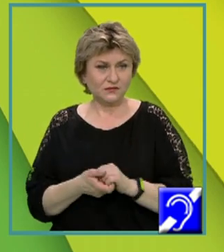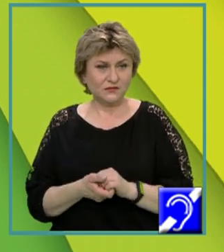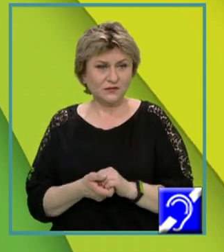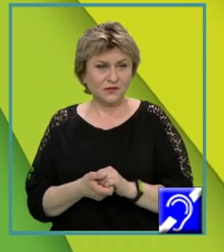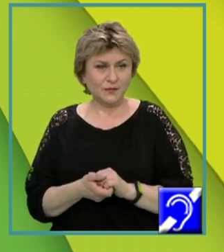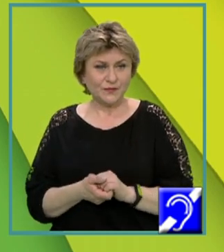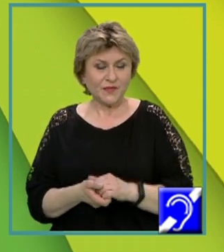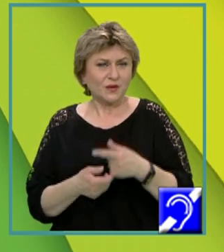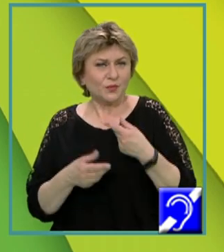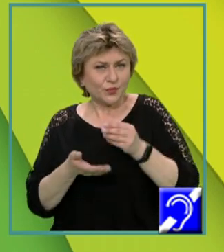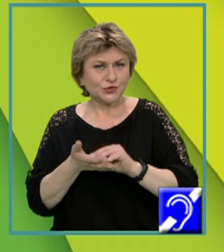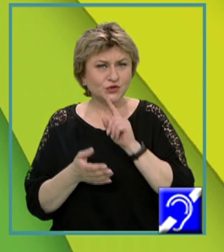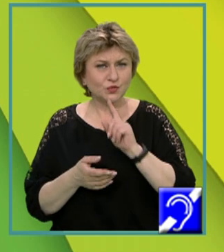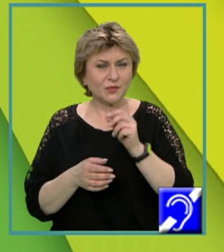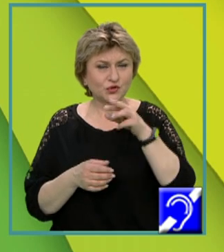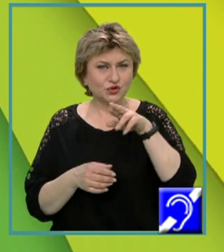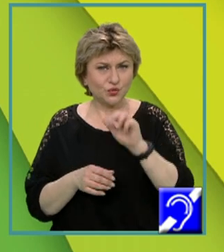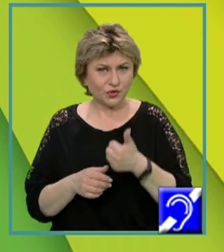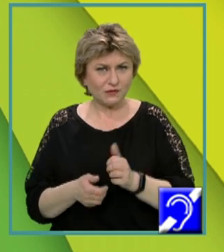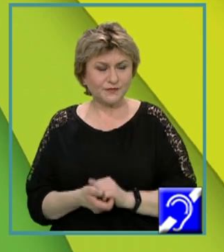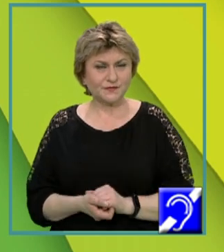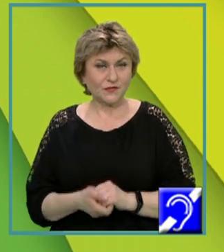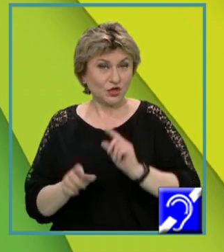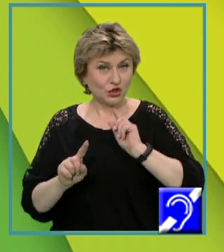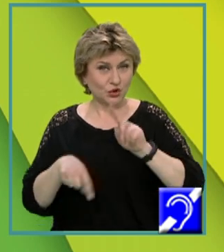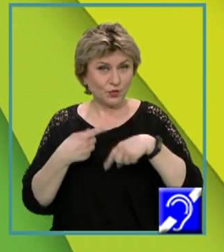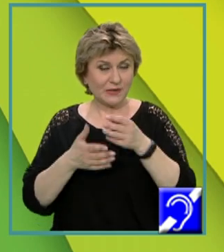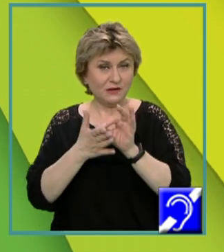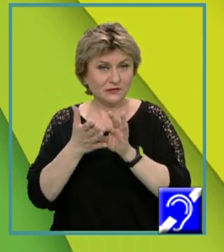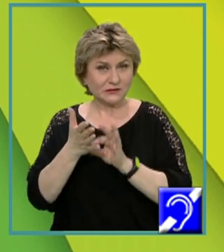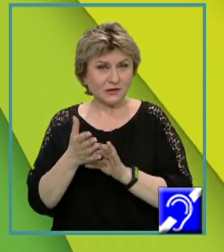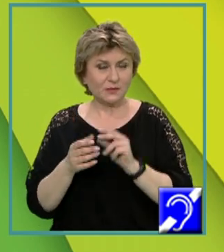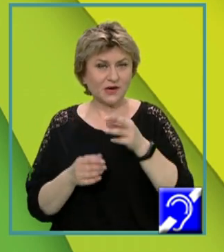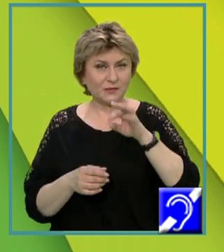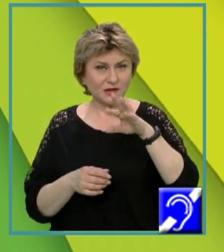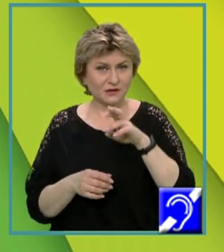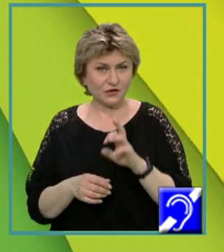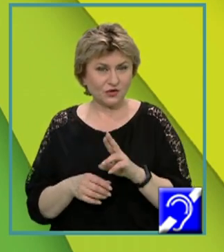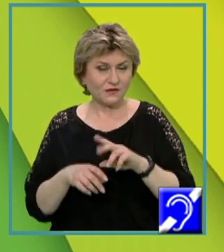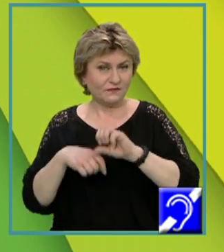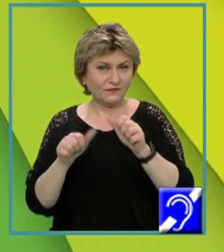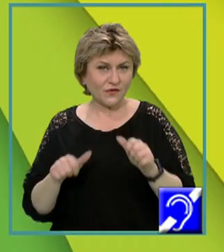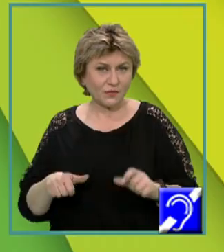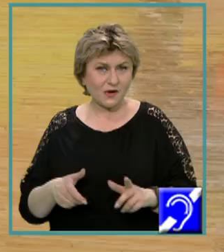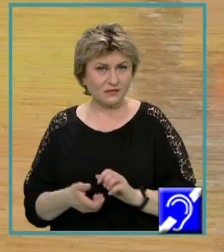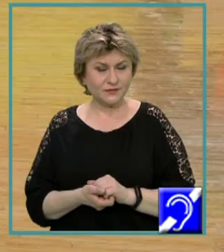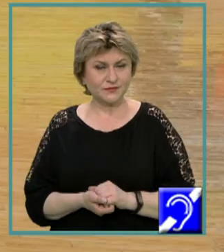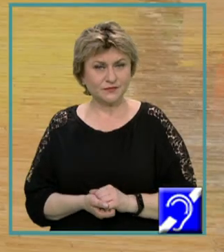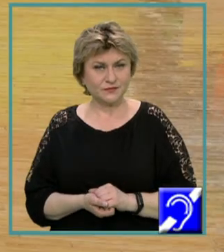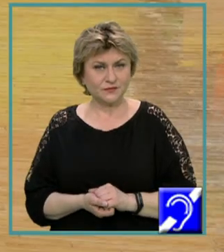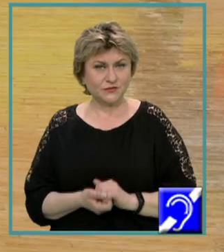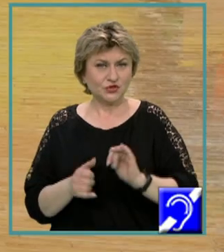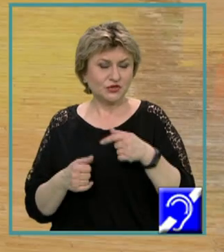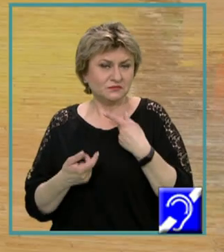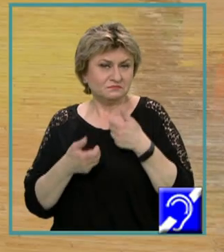urmat de numele procedurii și apoi lista parametrilor formali. Să